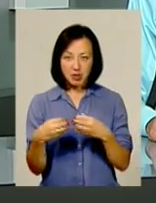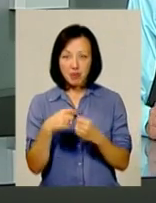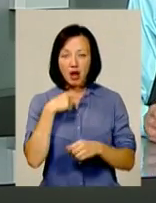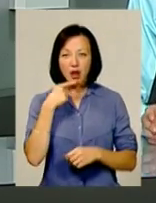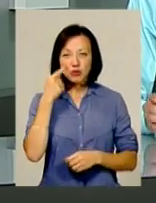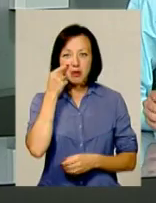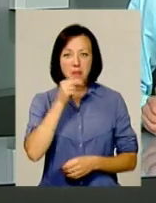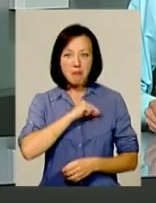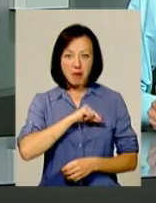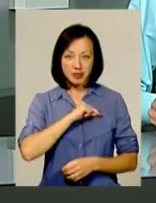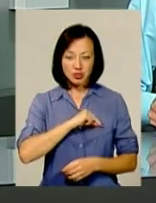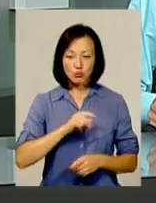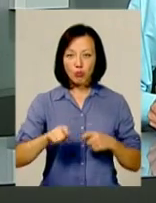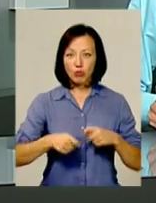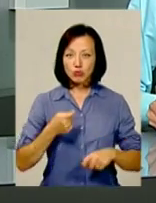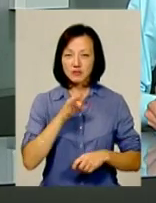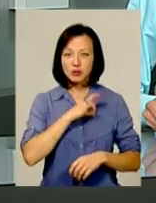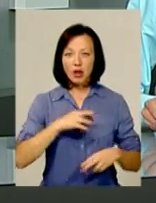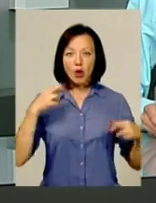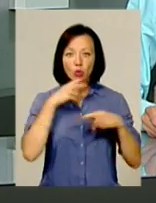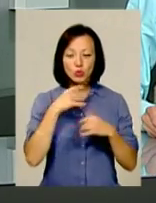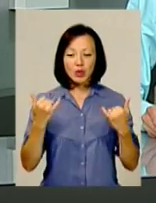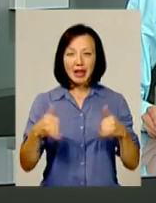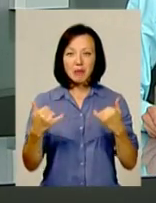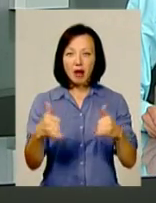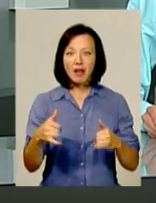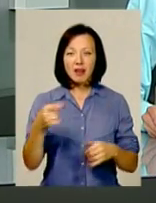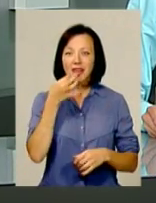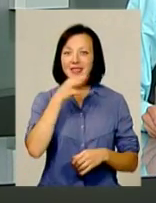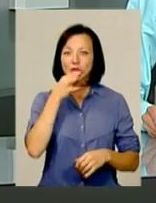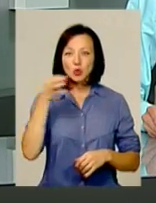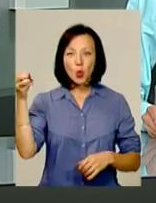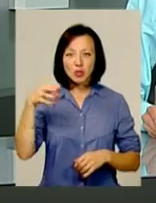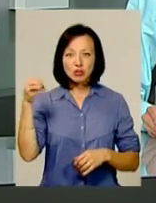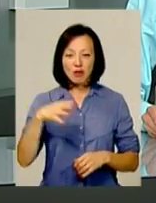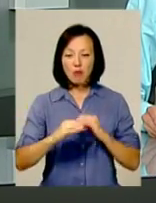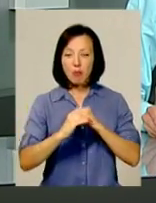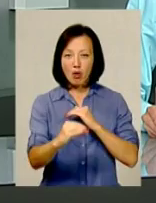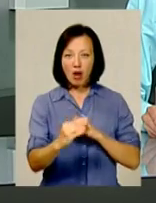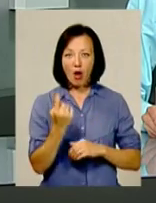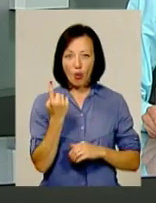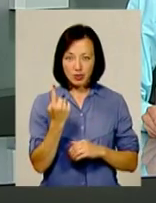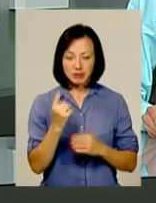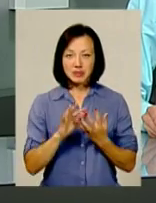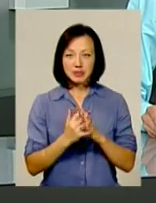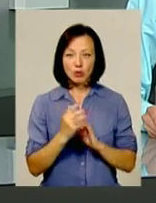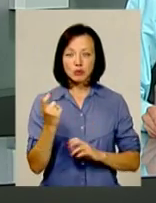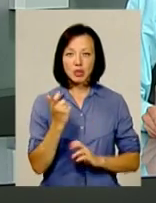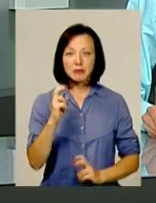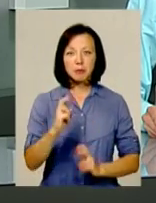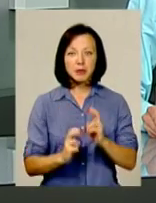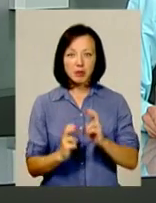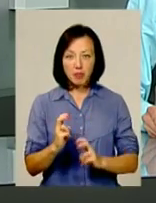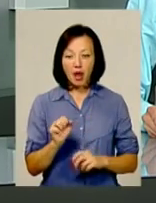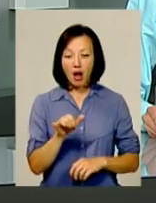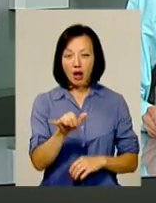пасічники, через порушення в застосуванні отрутохімікатів на соняшникових полях одним із сільськогосподарських підприємств. А